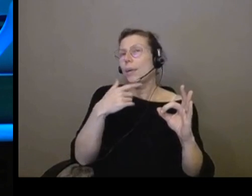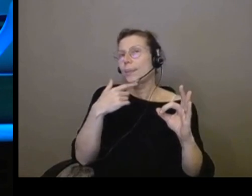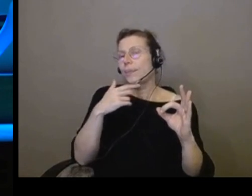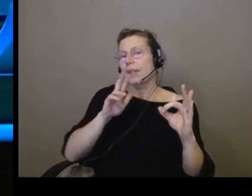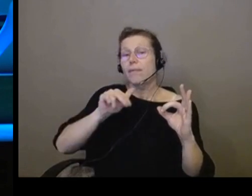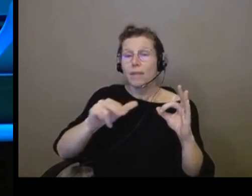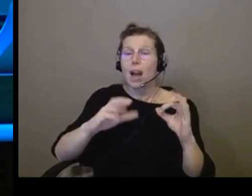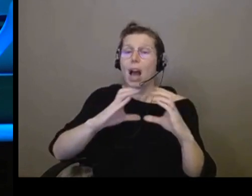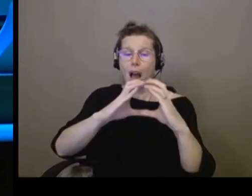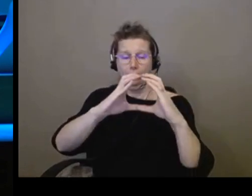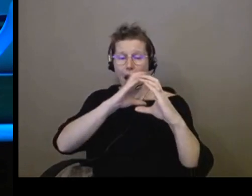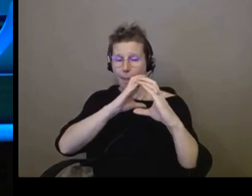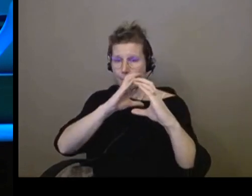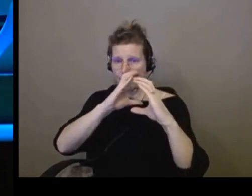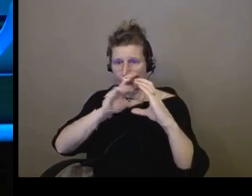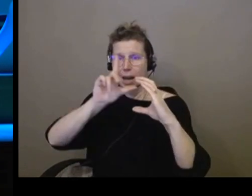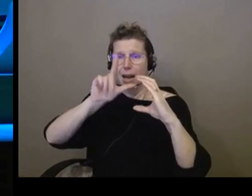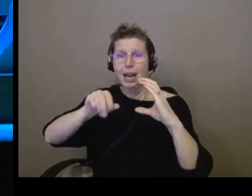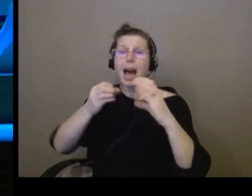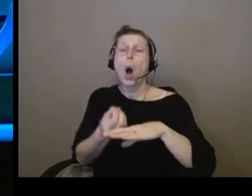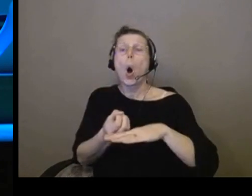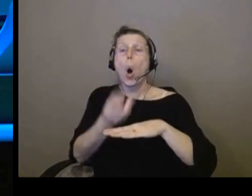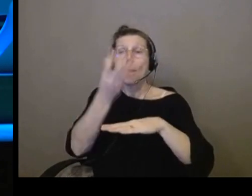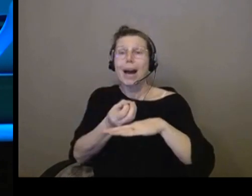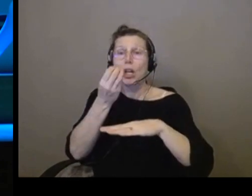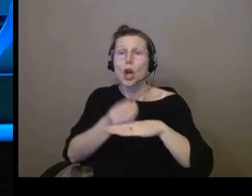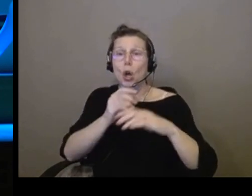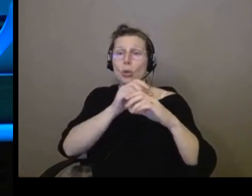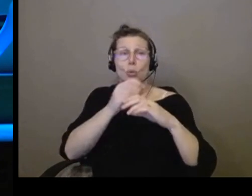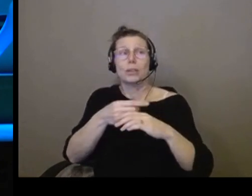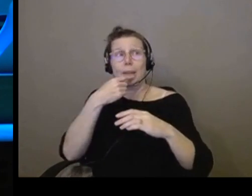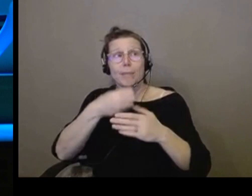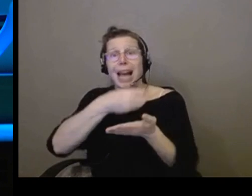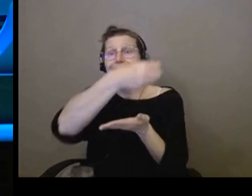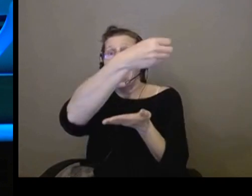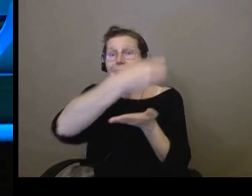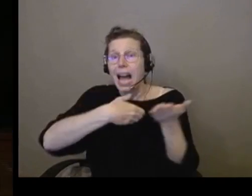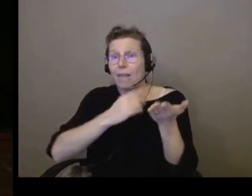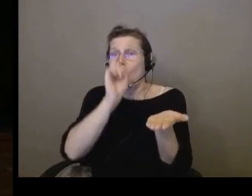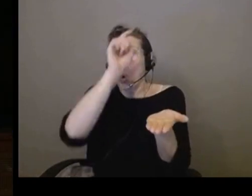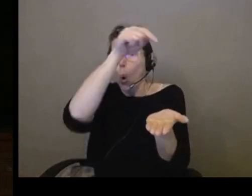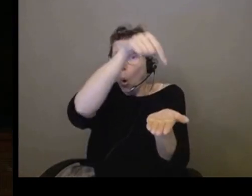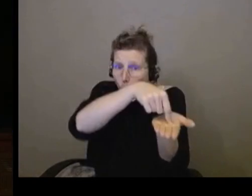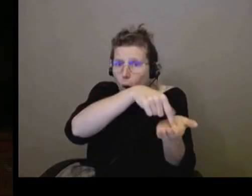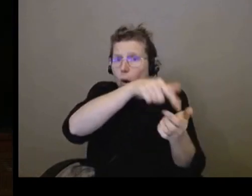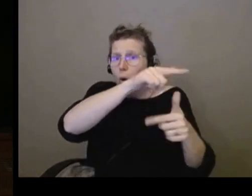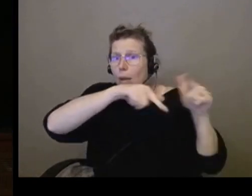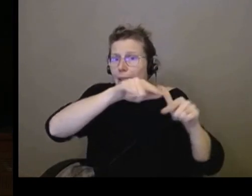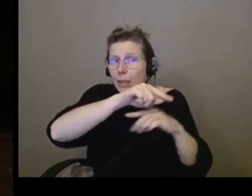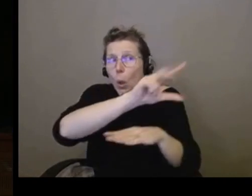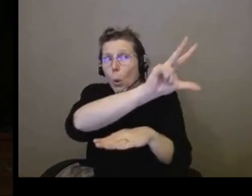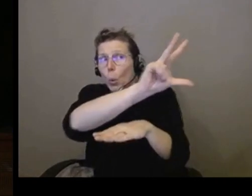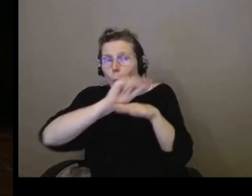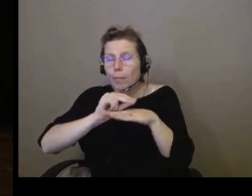capteront cette information de localisation. Et ça, on va le commencer là, dans les mois qui viennent. Ce sera prêt pour cet été